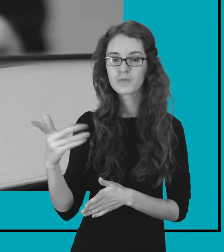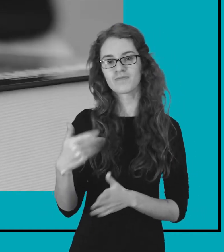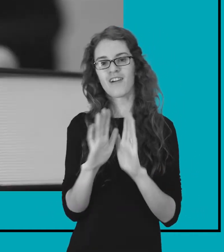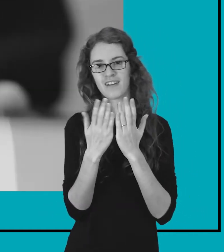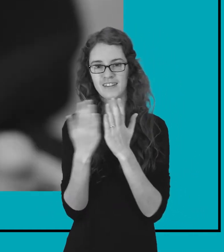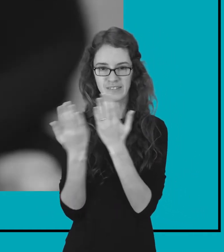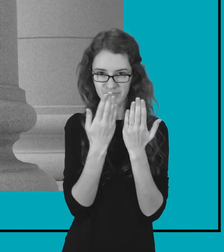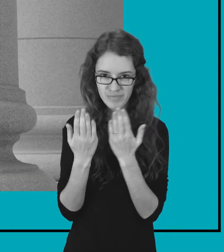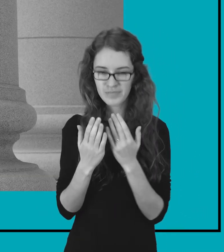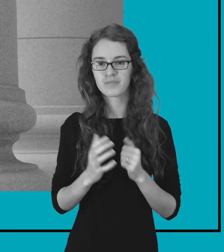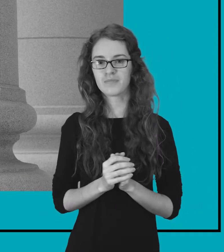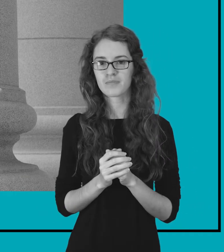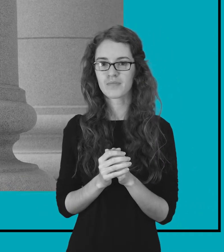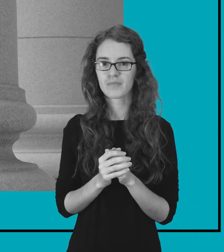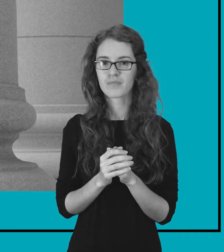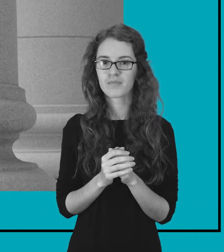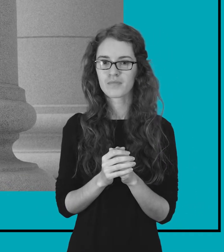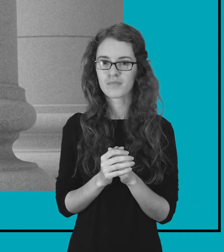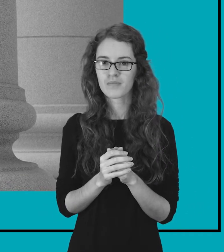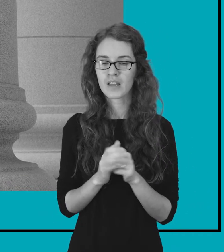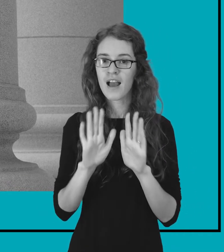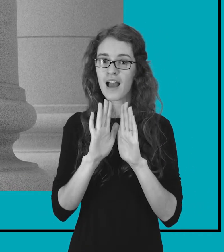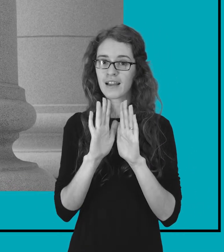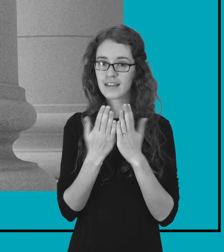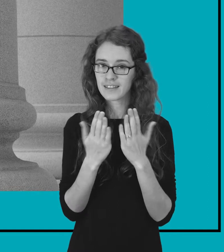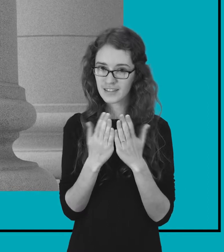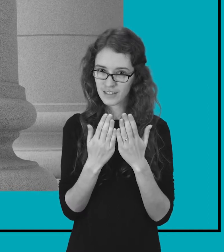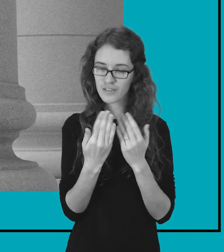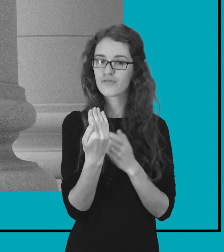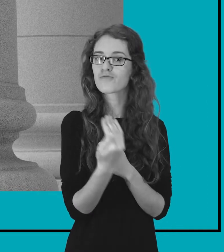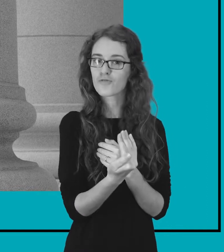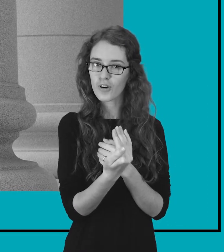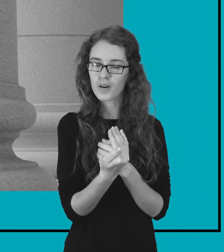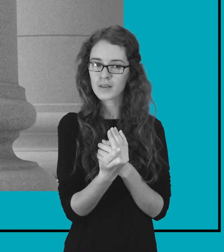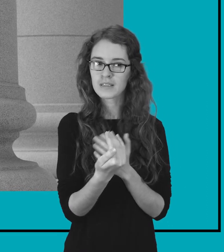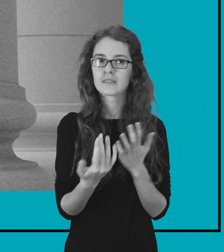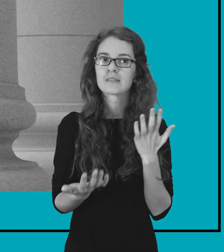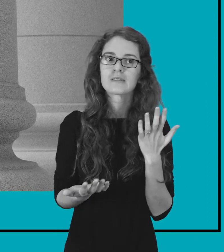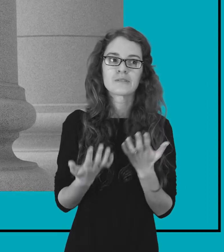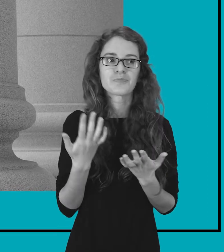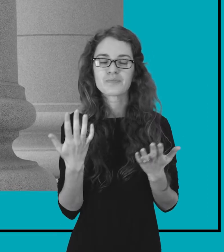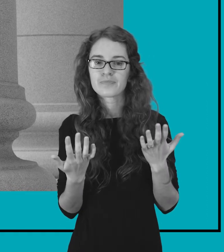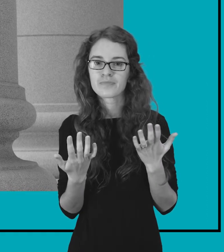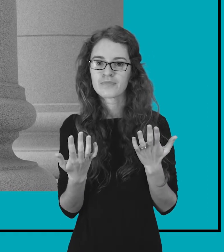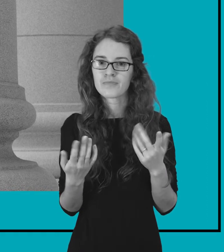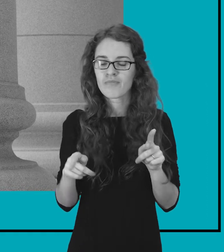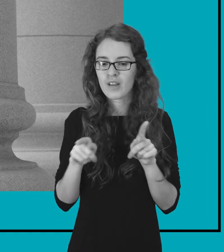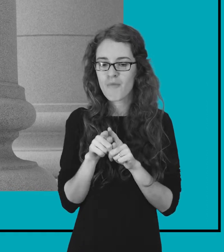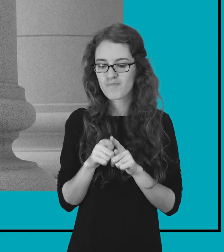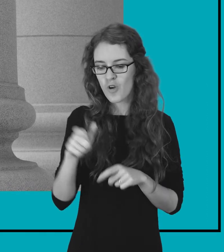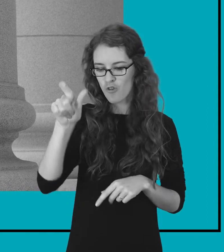repetuosiu. O knyga, man atrodo, yra kiekvienas žmogus